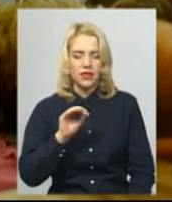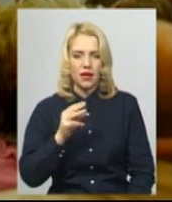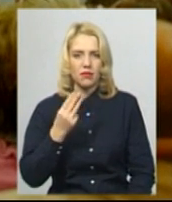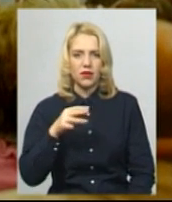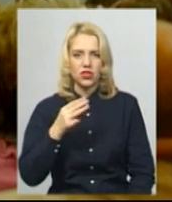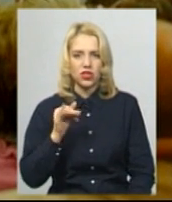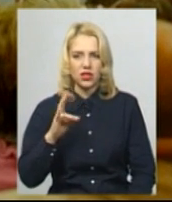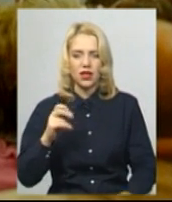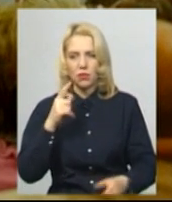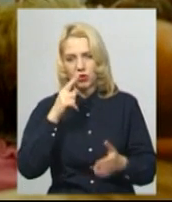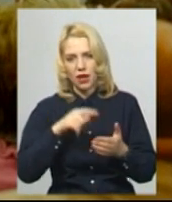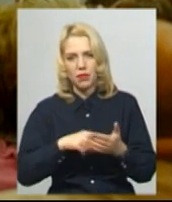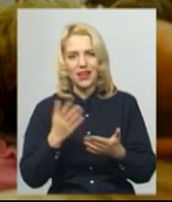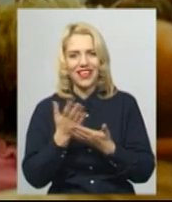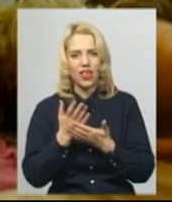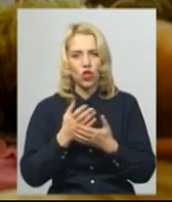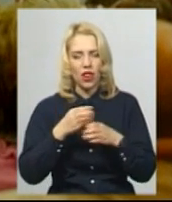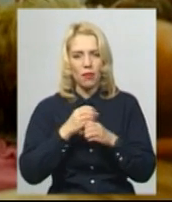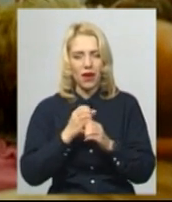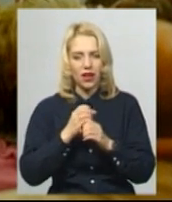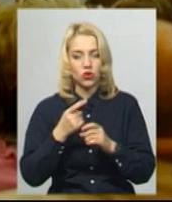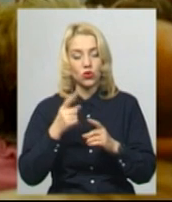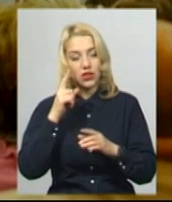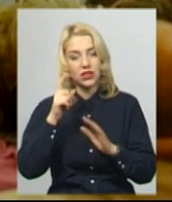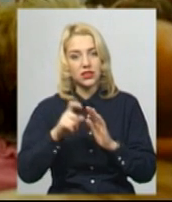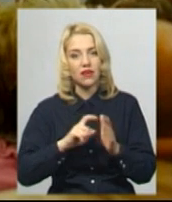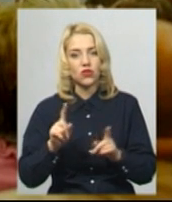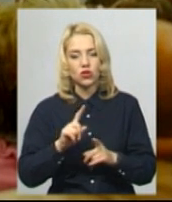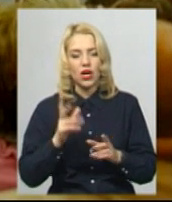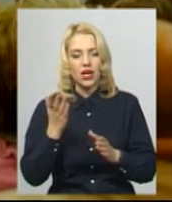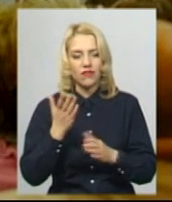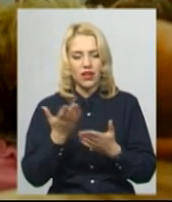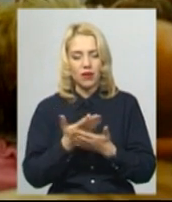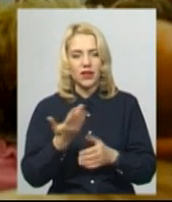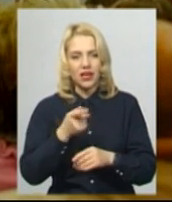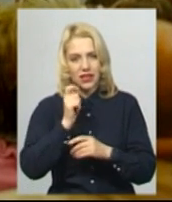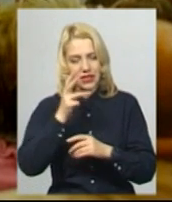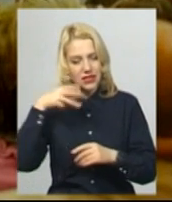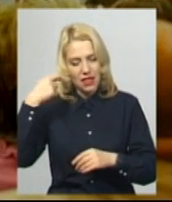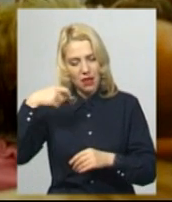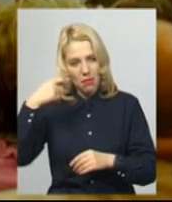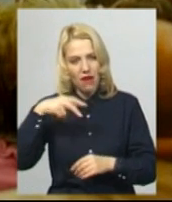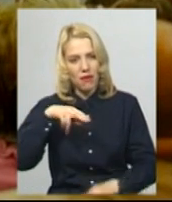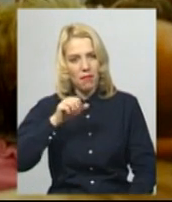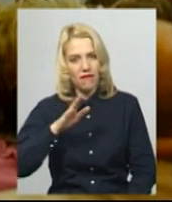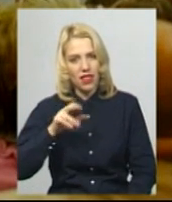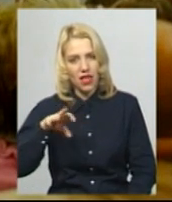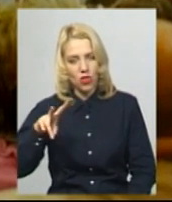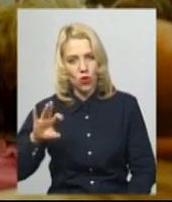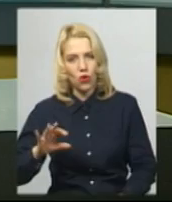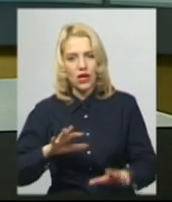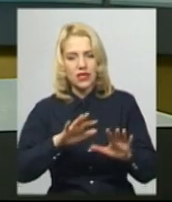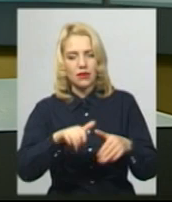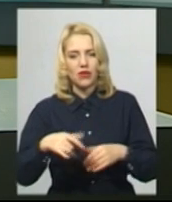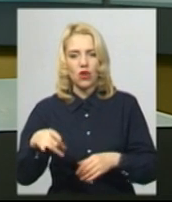-лабораторії в музеї і дізнався. Частину фільмів, який знімав Григорій Павленко в 50-60-ті роки минулого сторіччя, забрали до